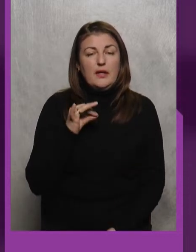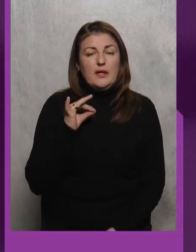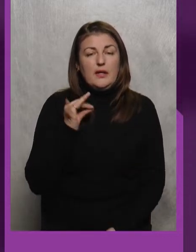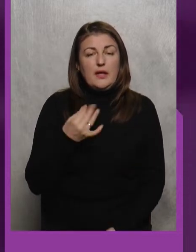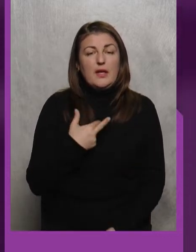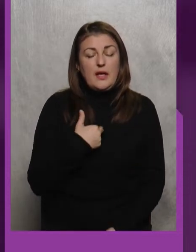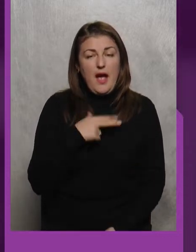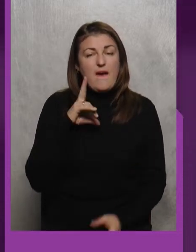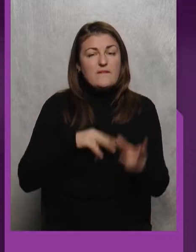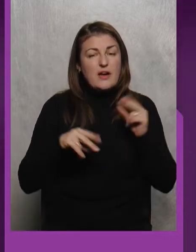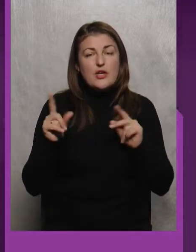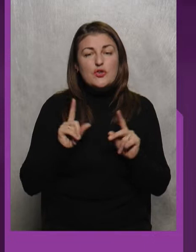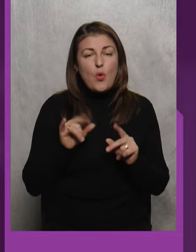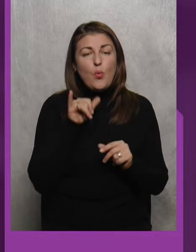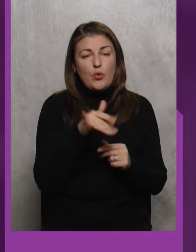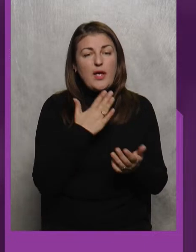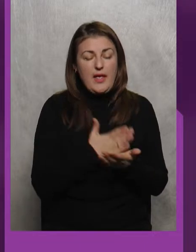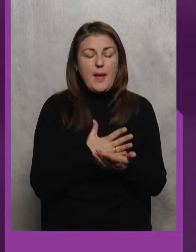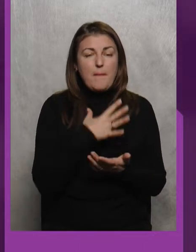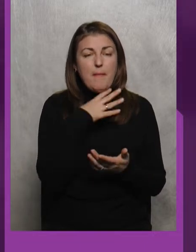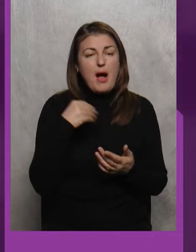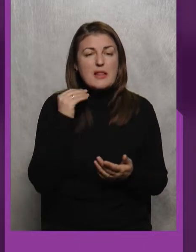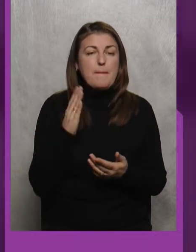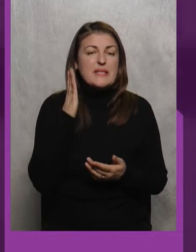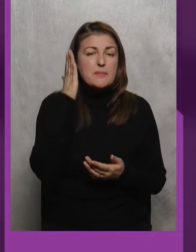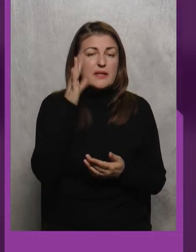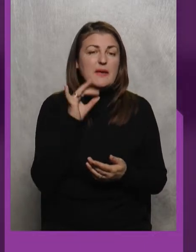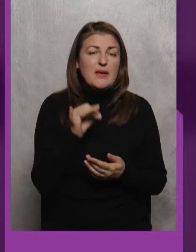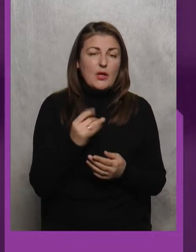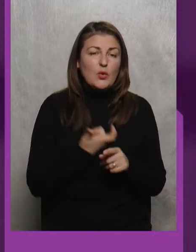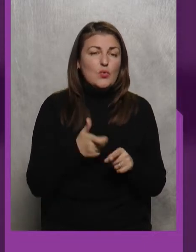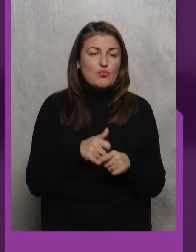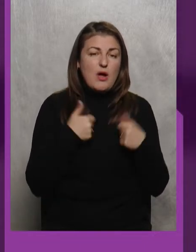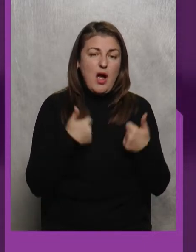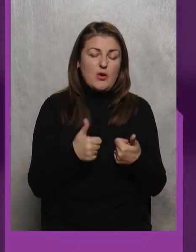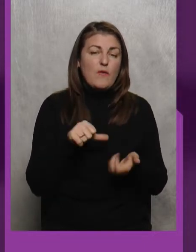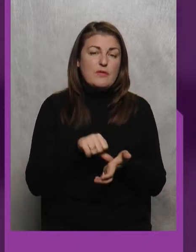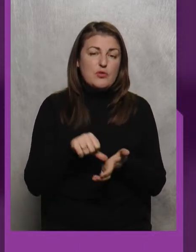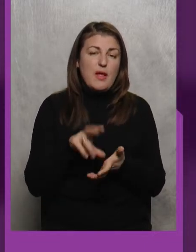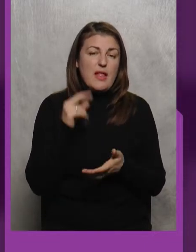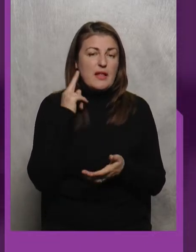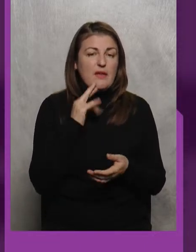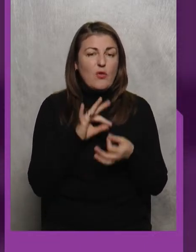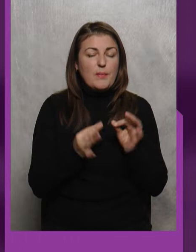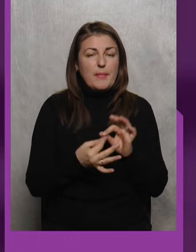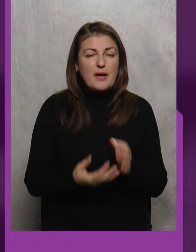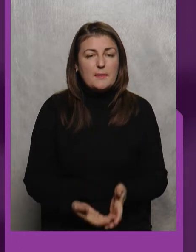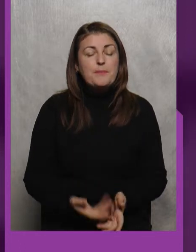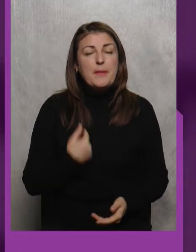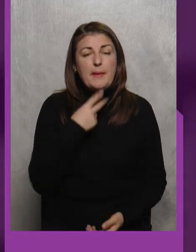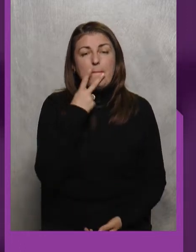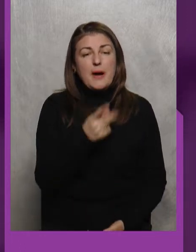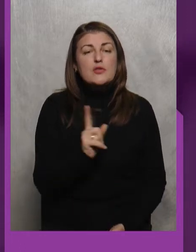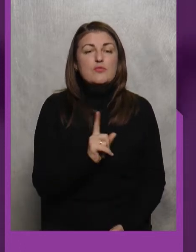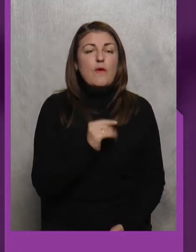Я вважаю Я Що У неї є багато Теперспекти І дуже Ганно Вистрій Детєві Бачимо